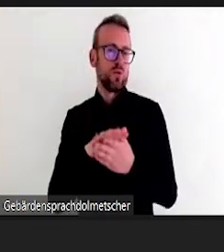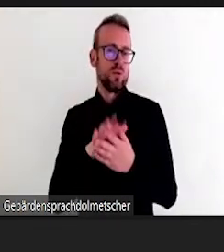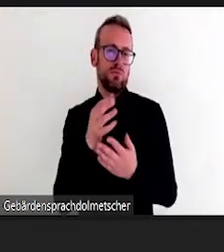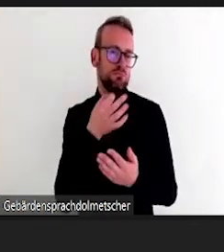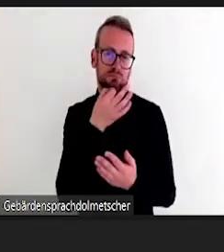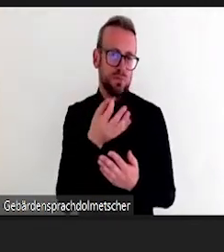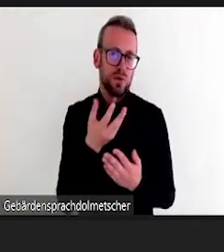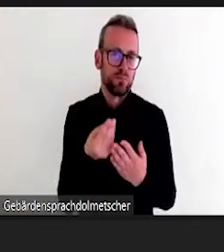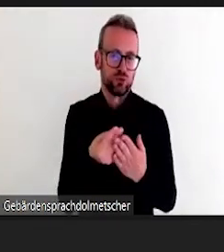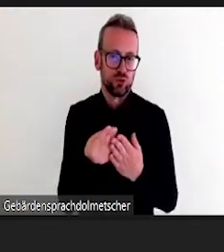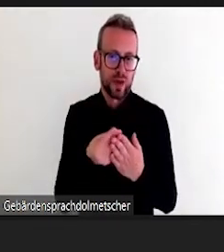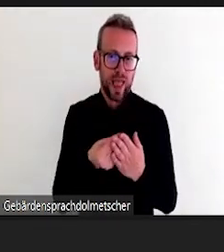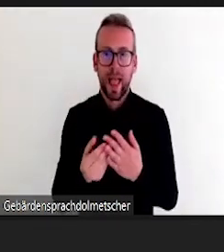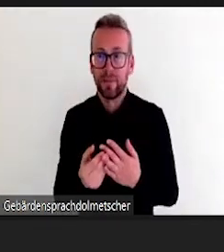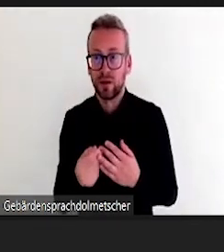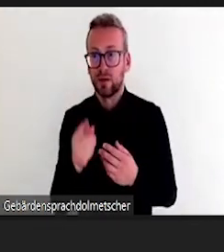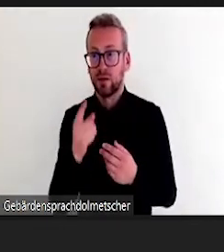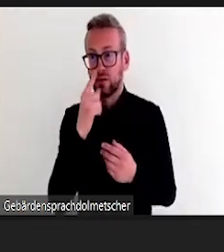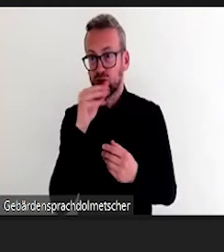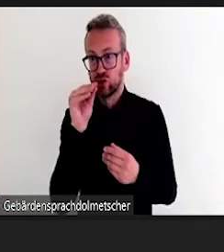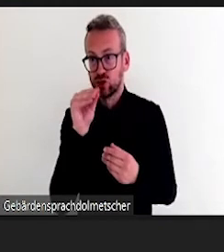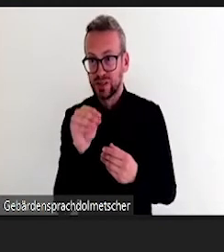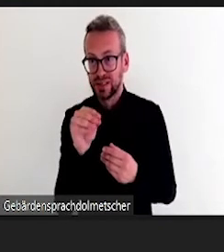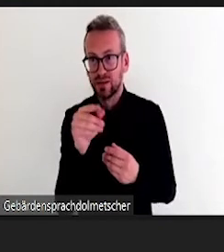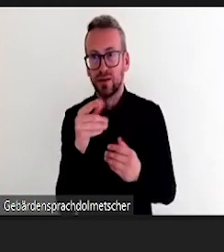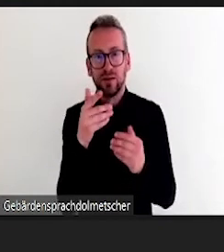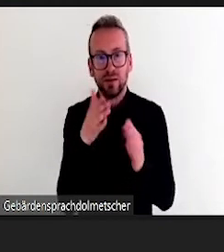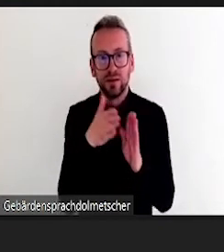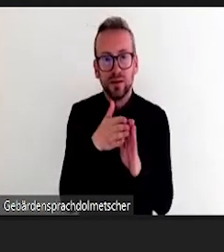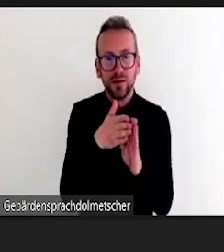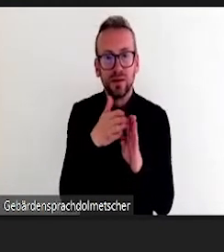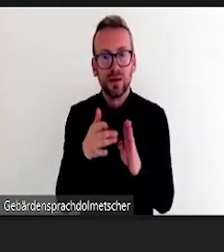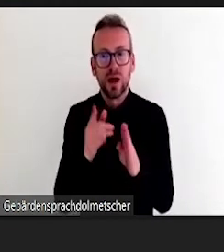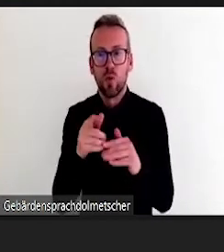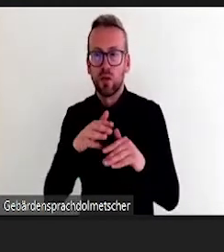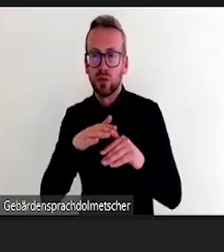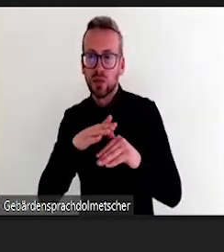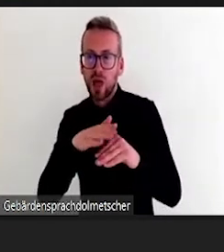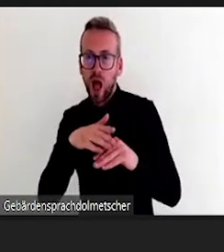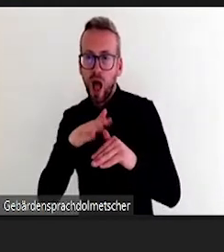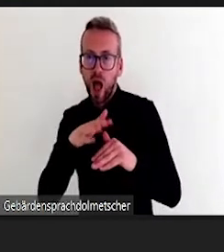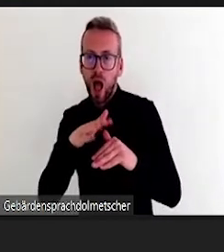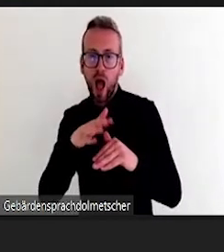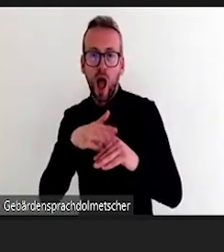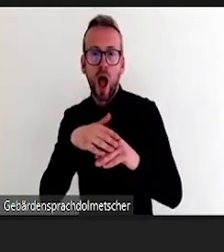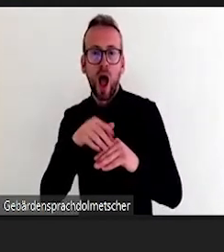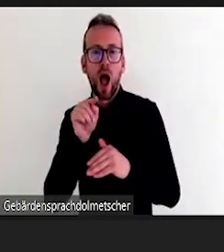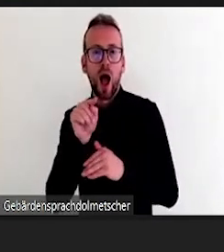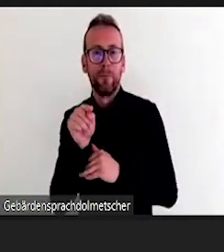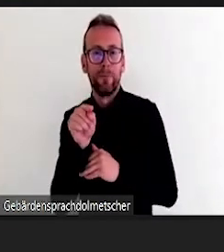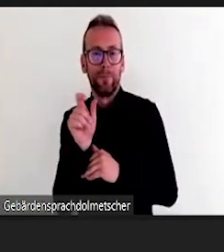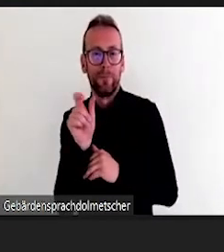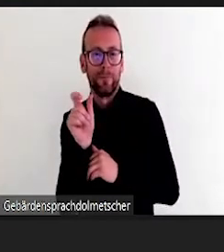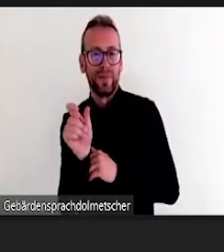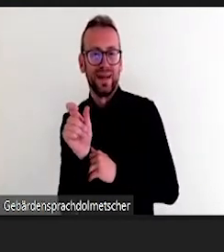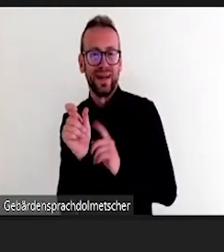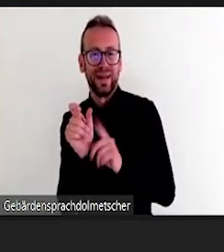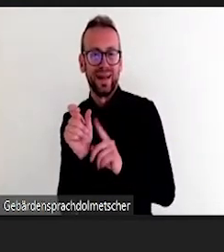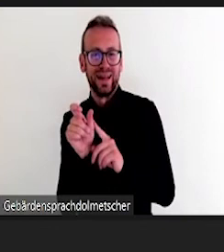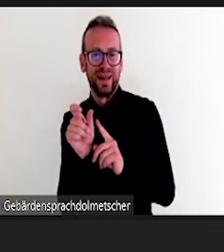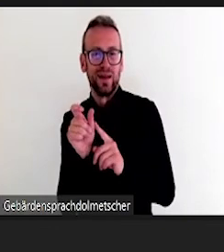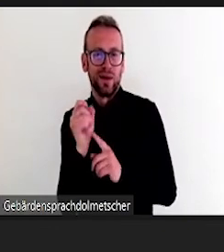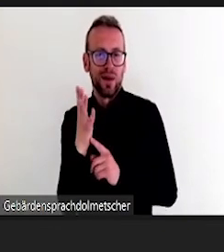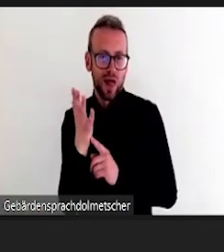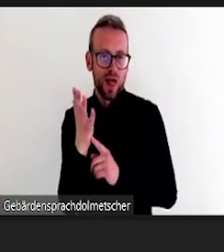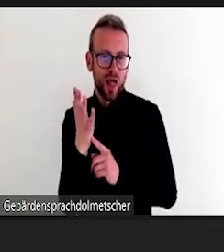Und was ich noch ganz cool fand, war die Hände unten. Also neben dem Baum rechts und links sind Hände abgebildet mit